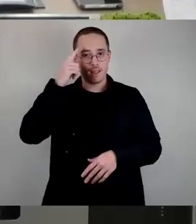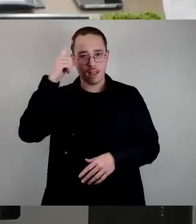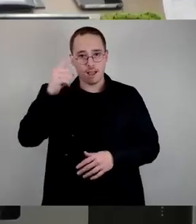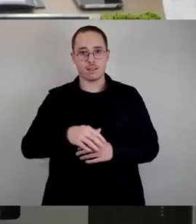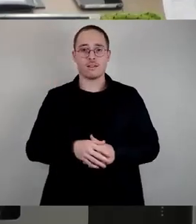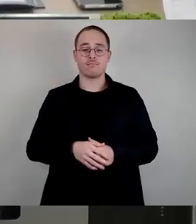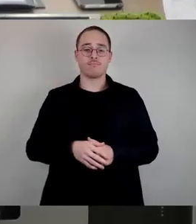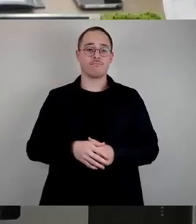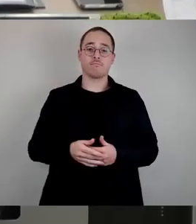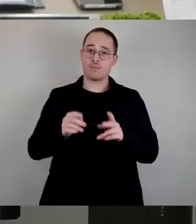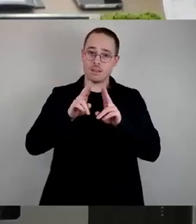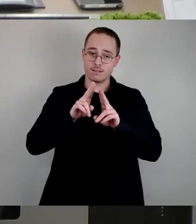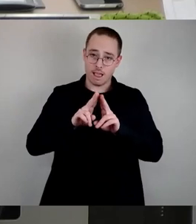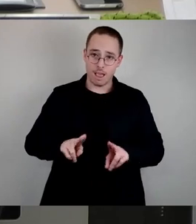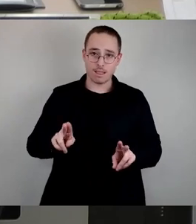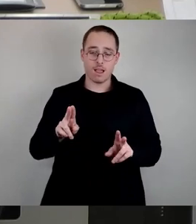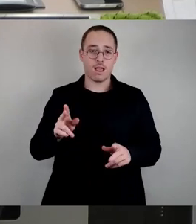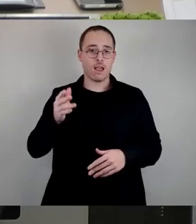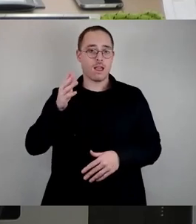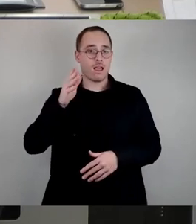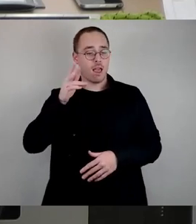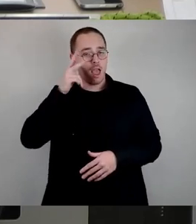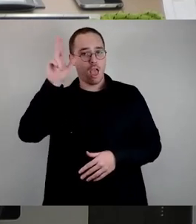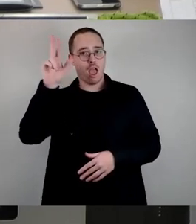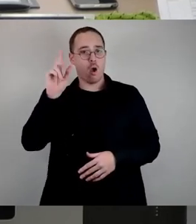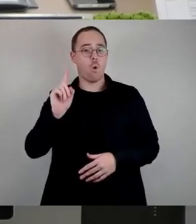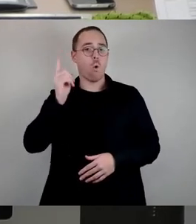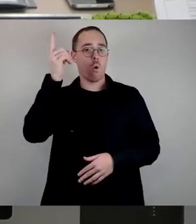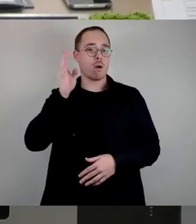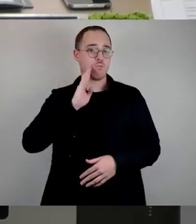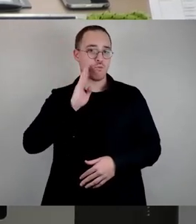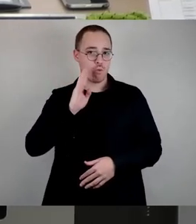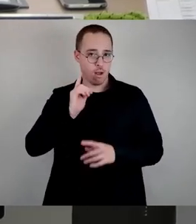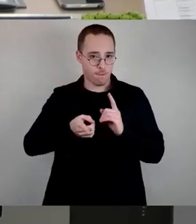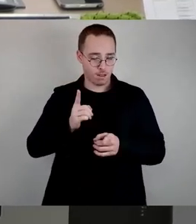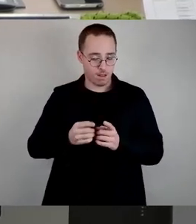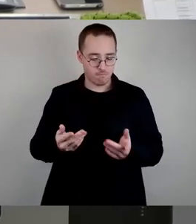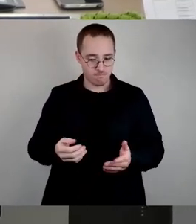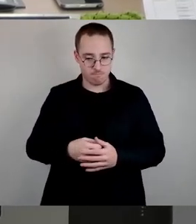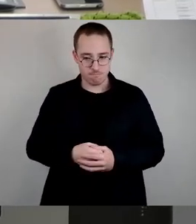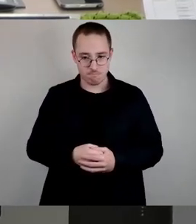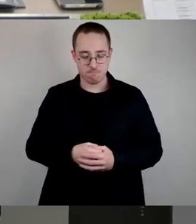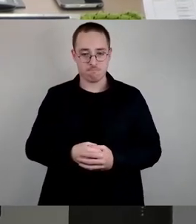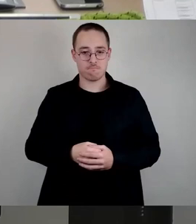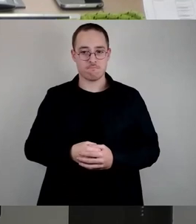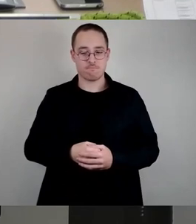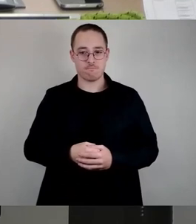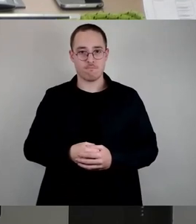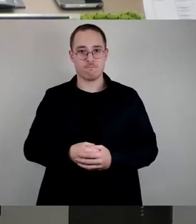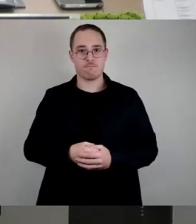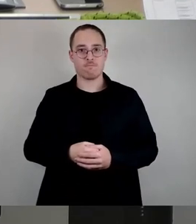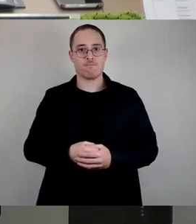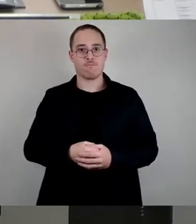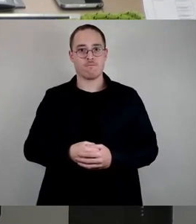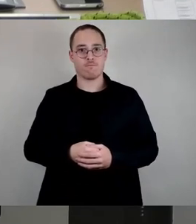Oberbürgermeister, lieber Dirk Hilbert und sehr geehrter Herr